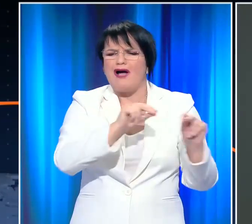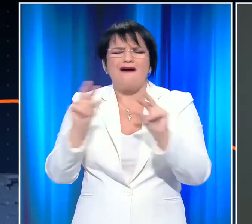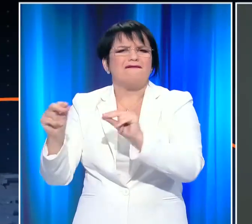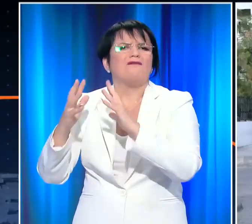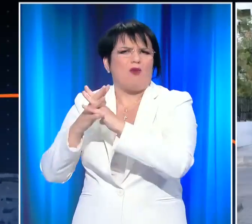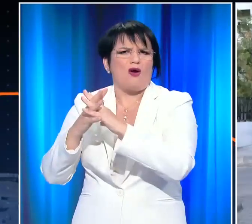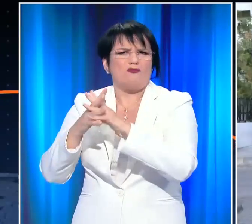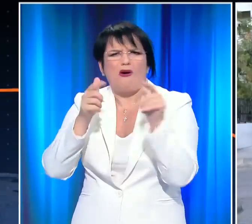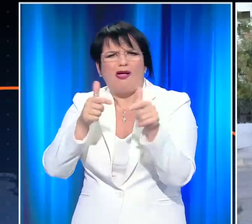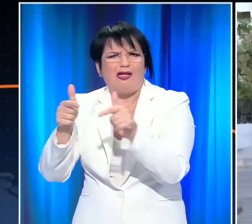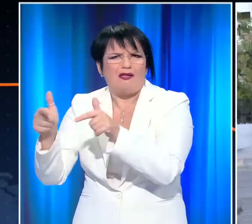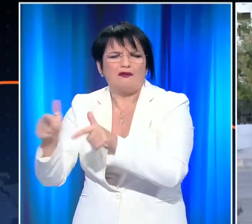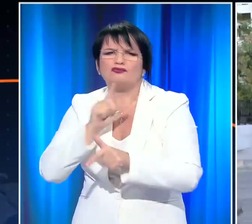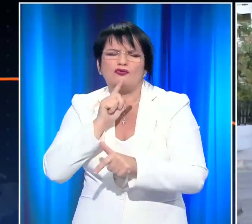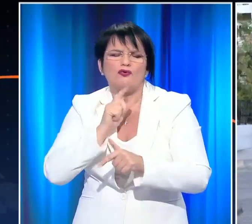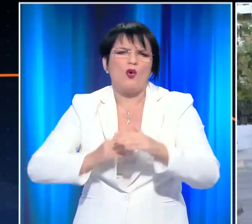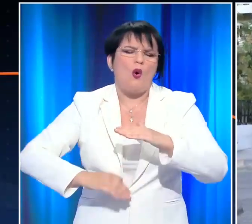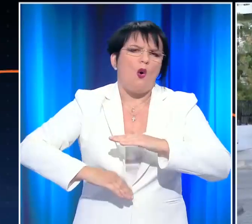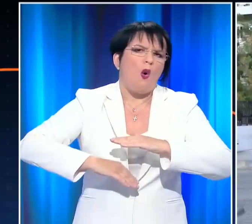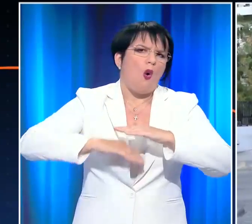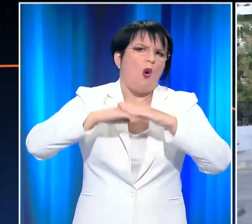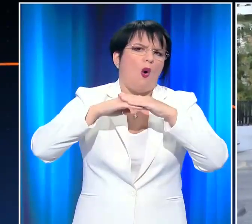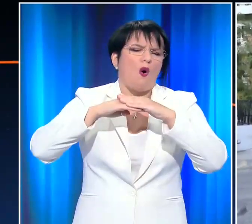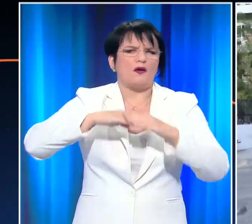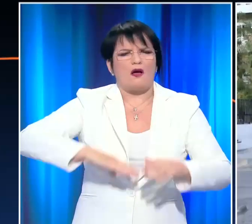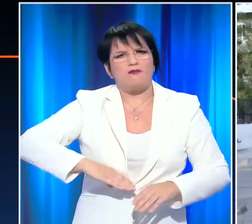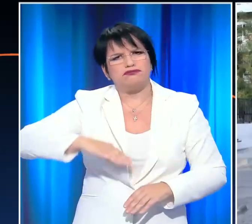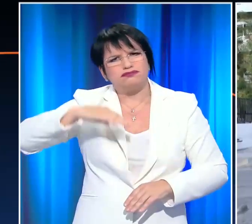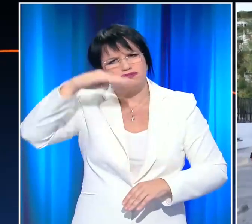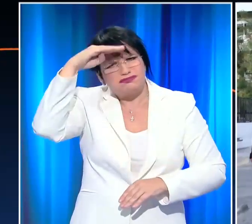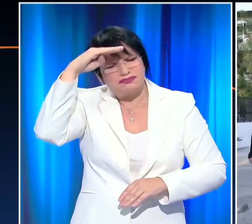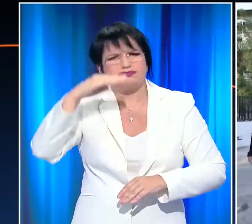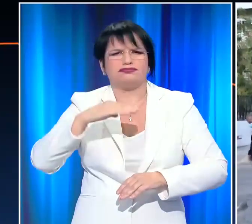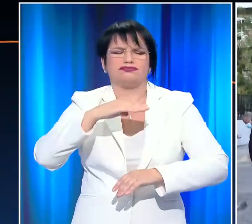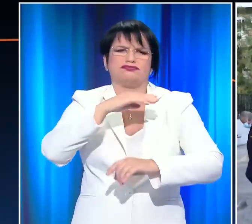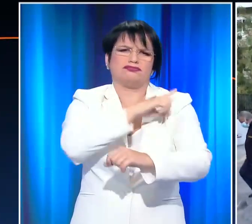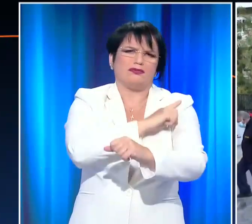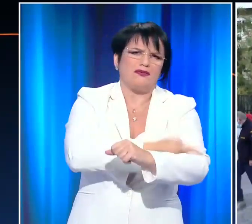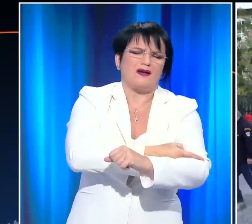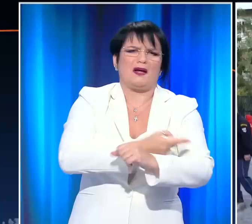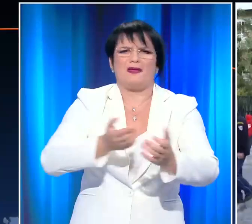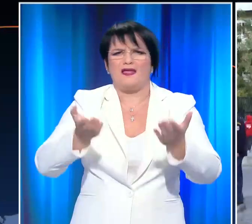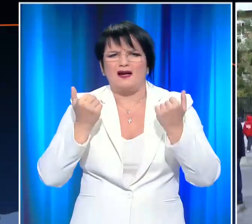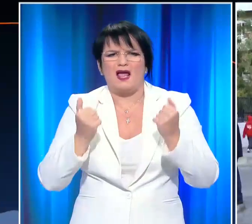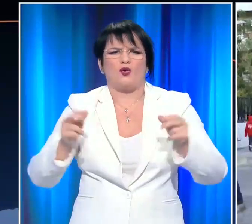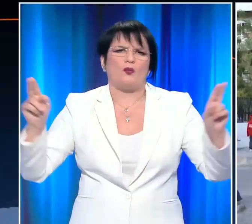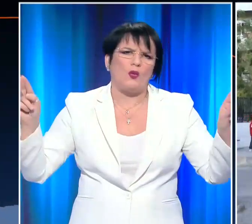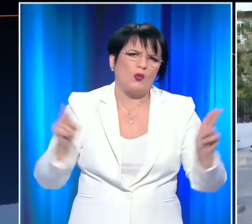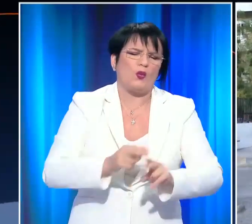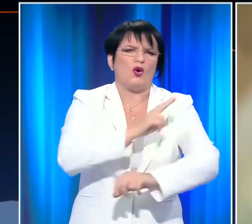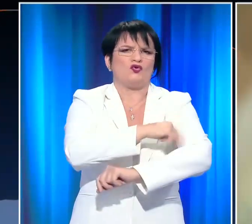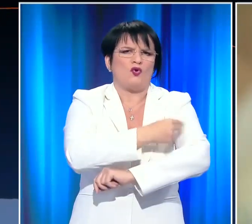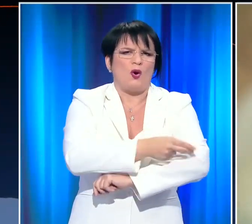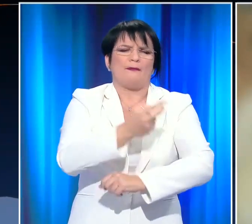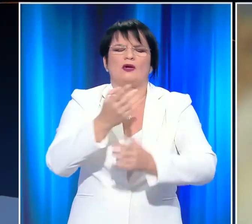άνισο αγώνα. Φτάνουμε πλέον στα όρια μας, εξαντλούνται σχεδόν όλα τα όρια του νοσοκομείου αυτή τη